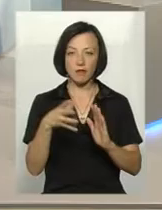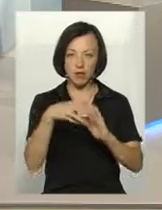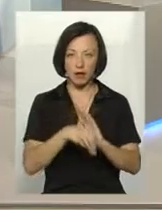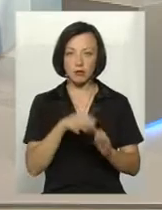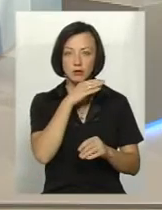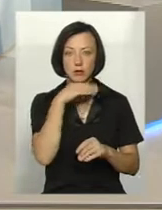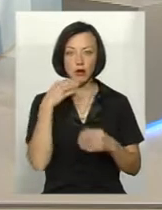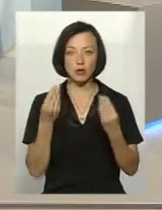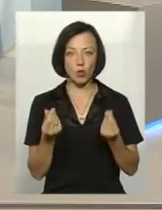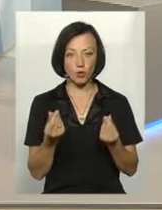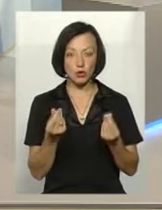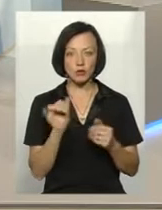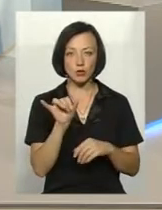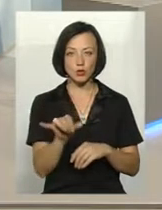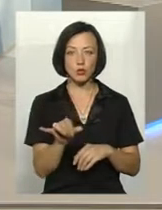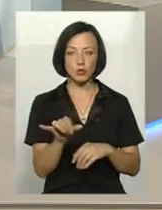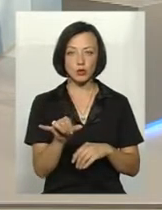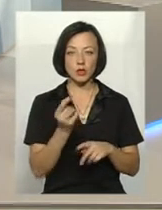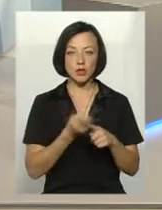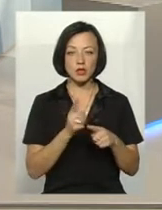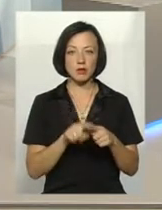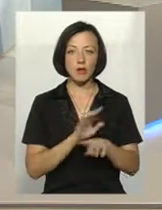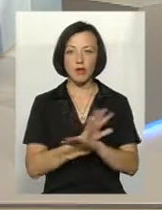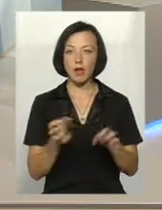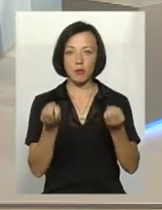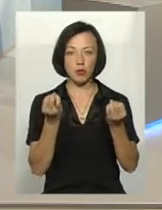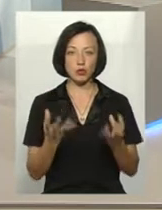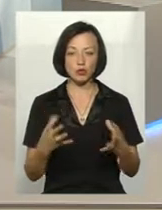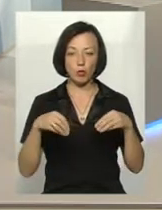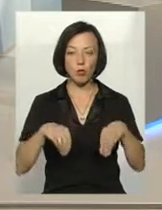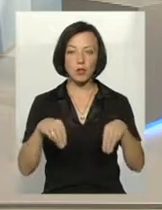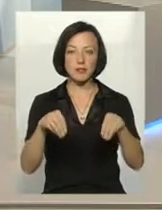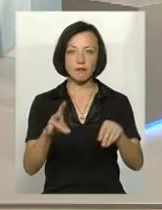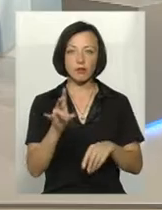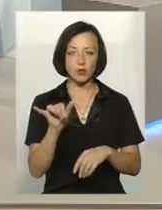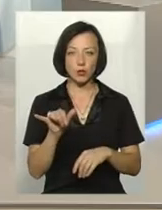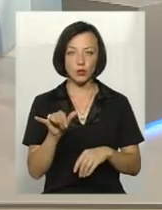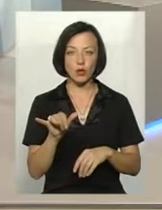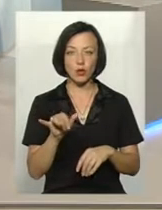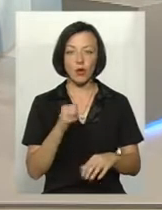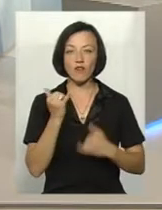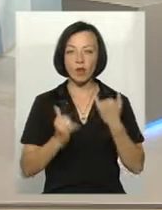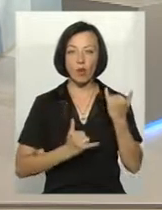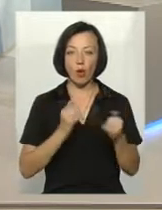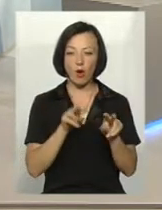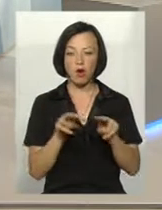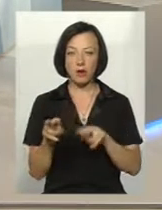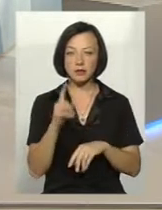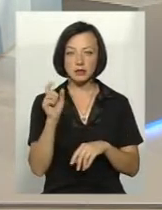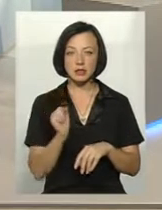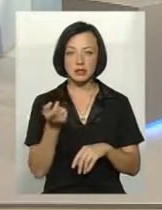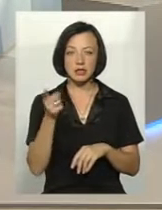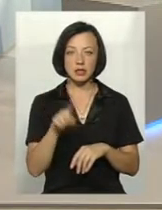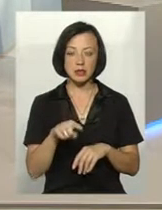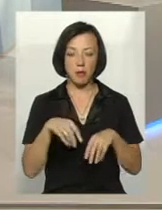коштів в ту непросту посівну, в догляд за тими